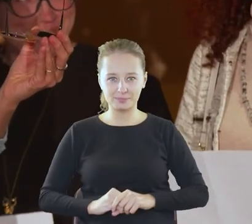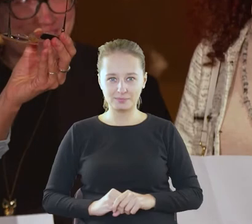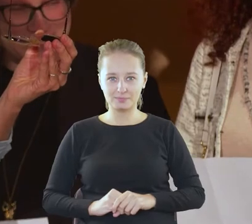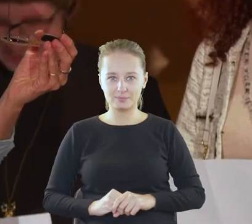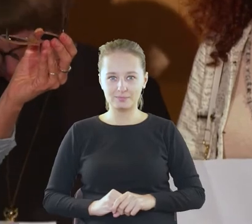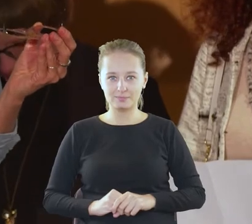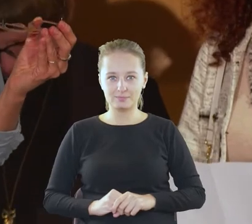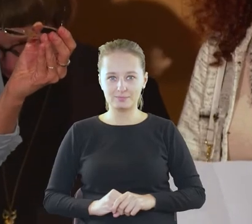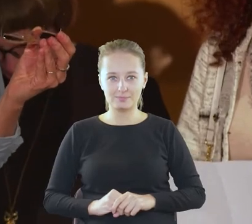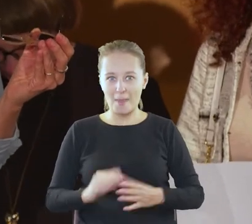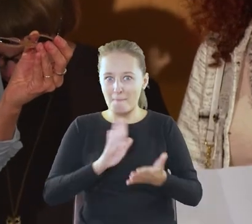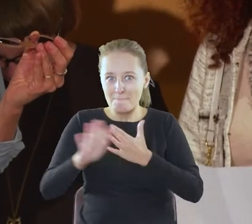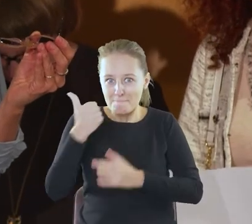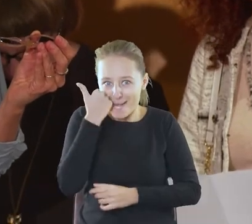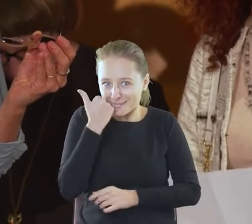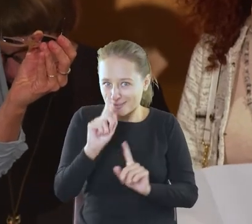Bezwstydnie.